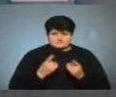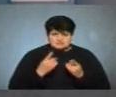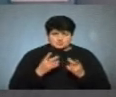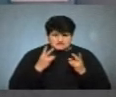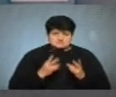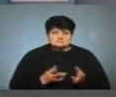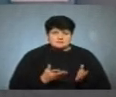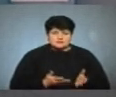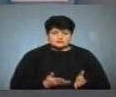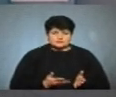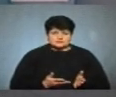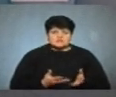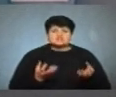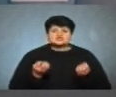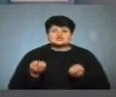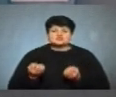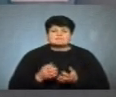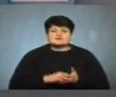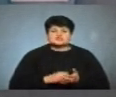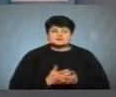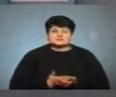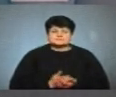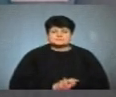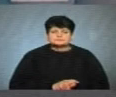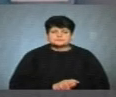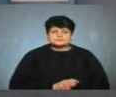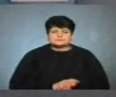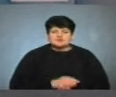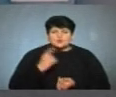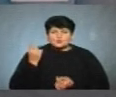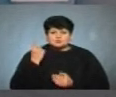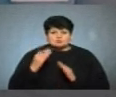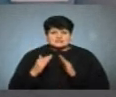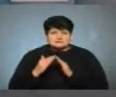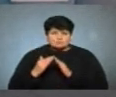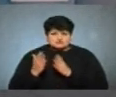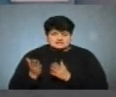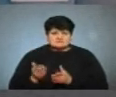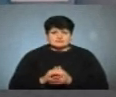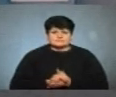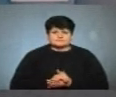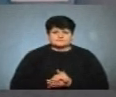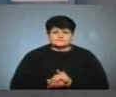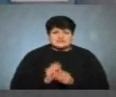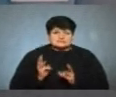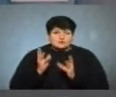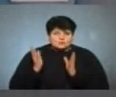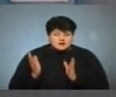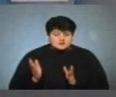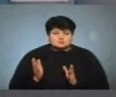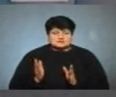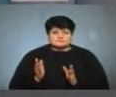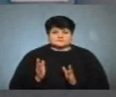небезпекою. Які ще є причини? Ну, господарські будівлі загораються через